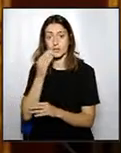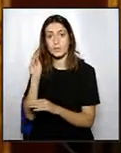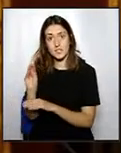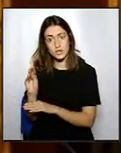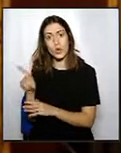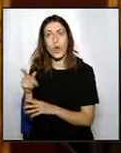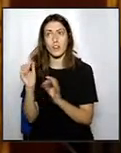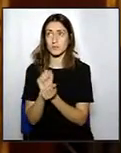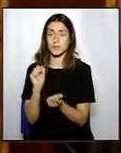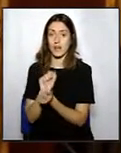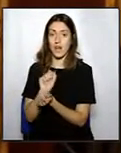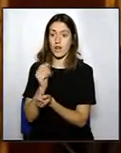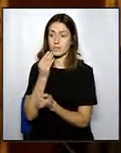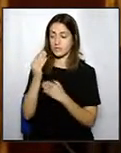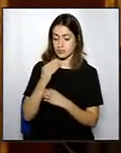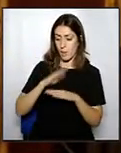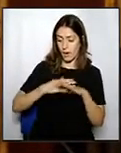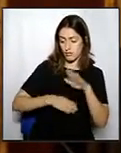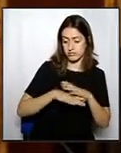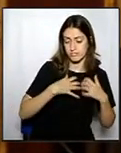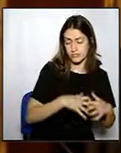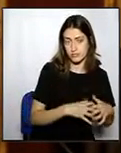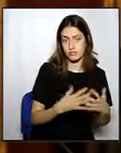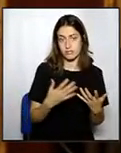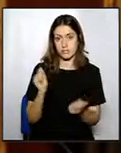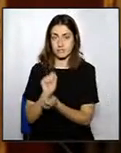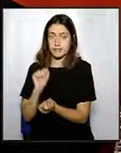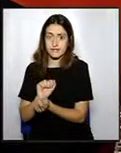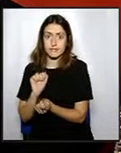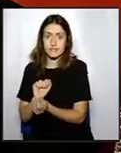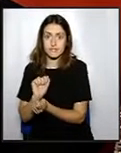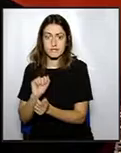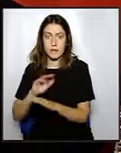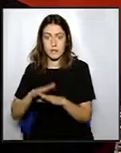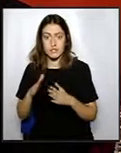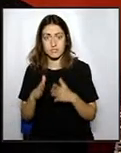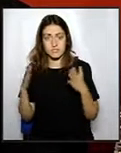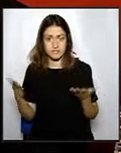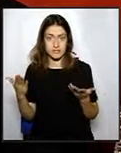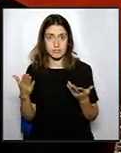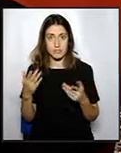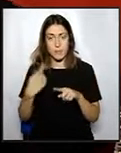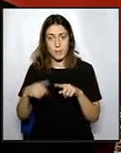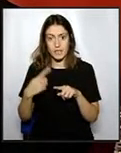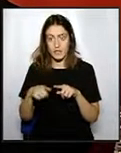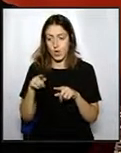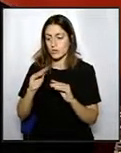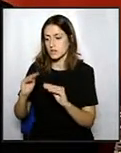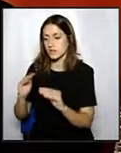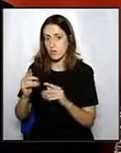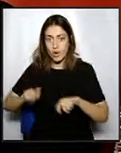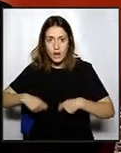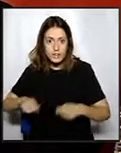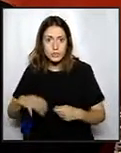endavant el que és la seva entitat i, a més a més, per poder pal·liar els deutes que puguin tenir o les